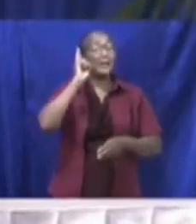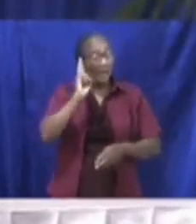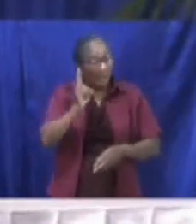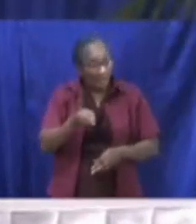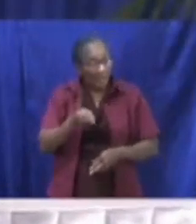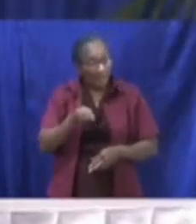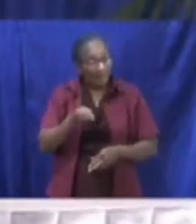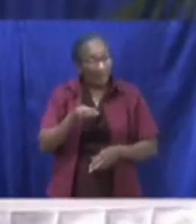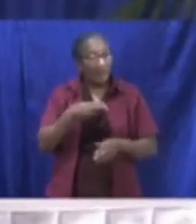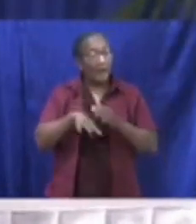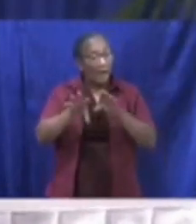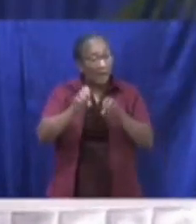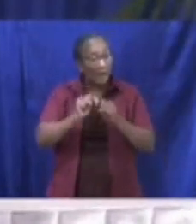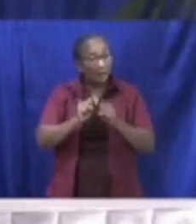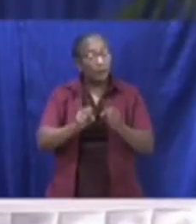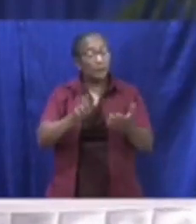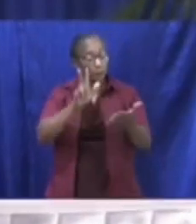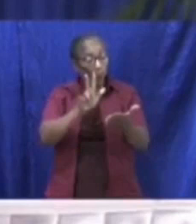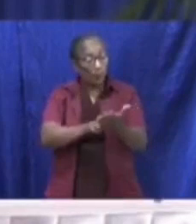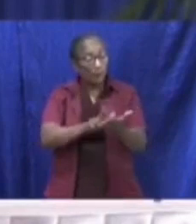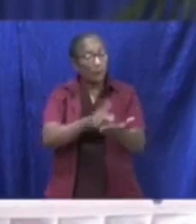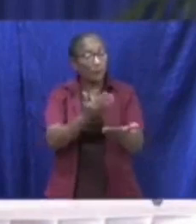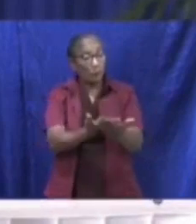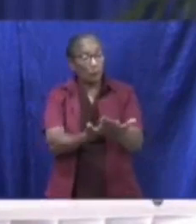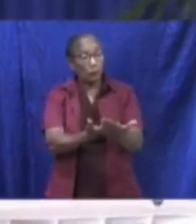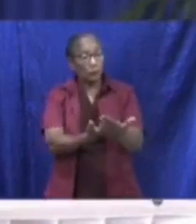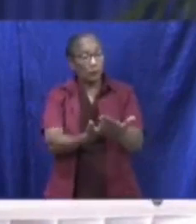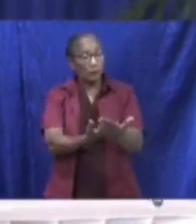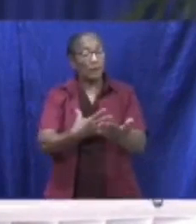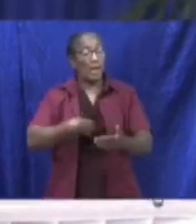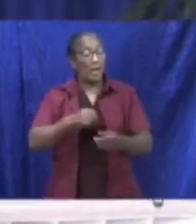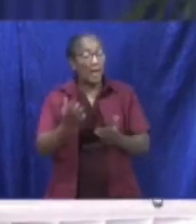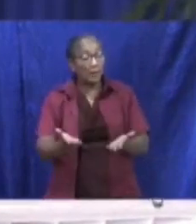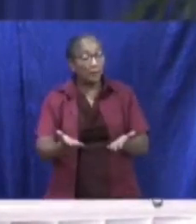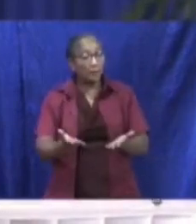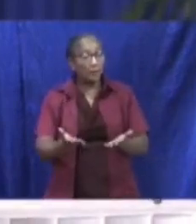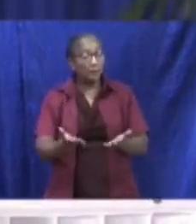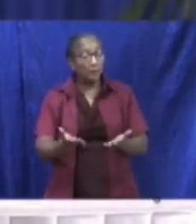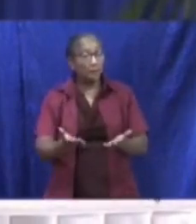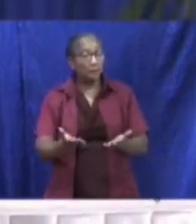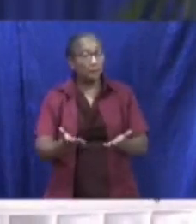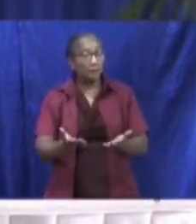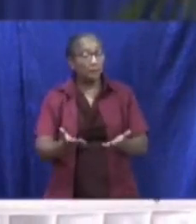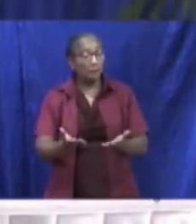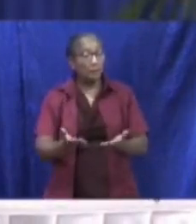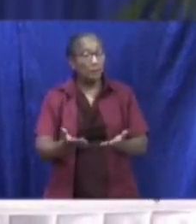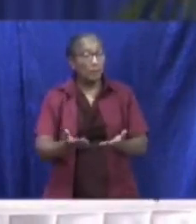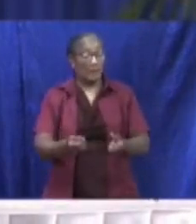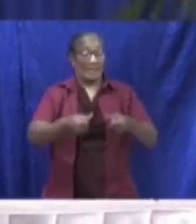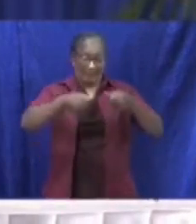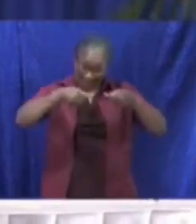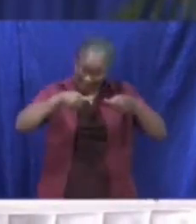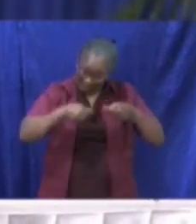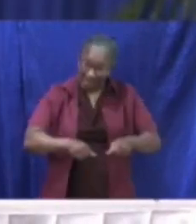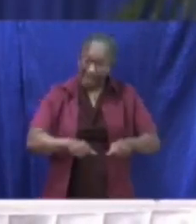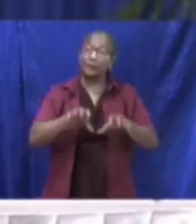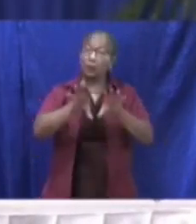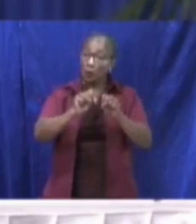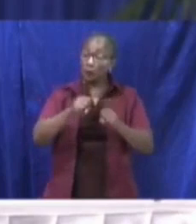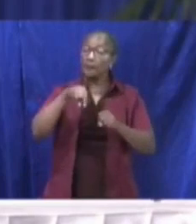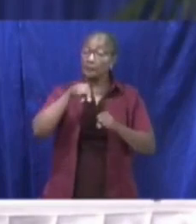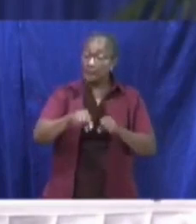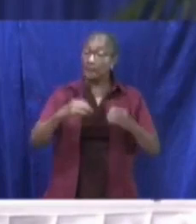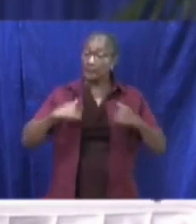binnen die wettelijke bevoegdheden die zij heeft hard op te treten tegen